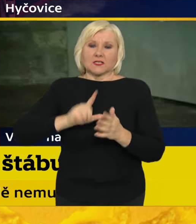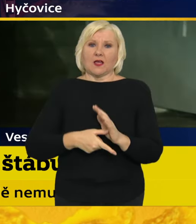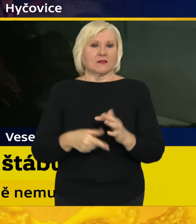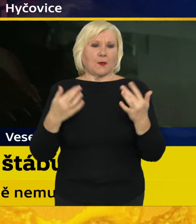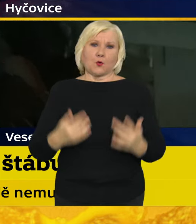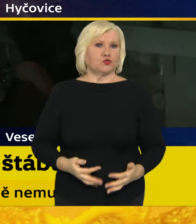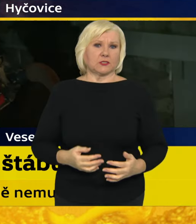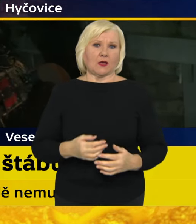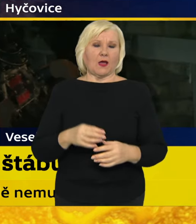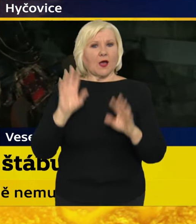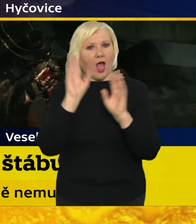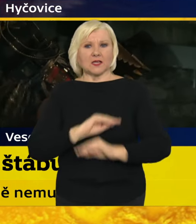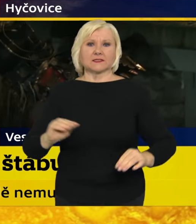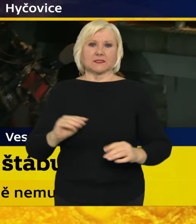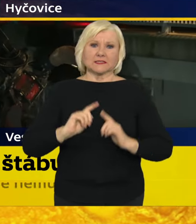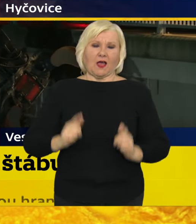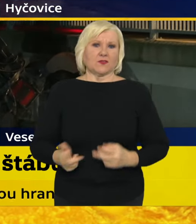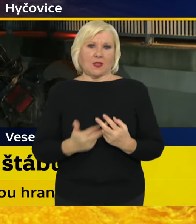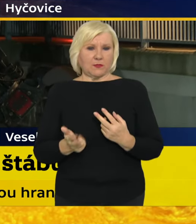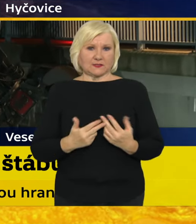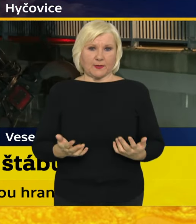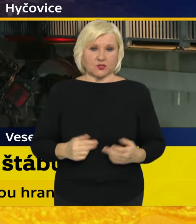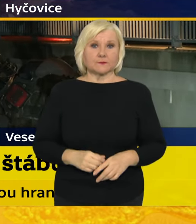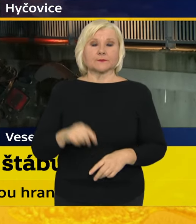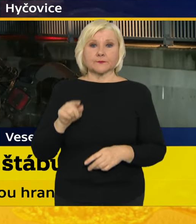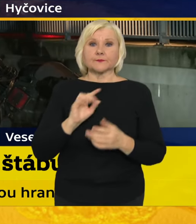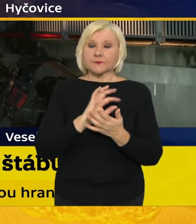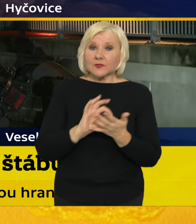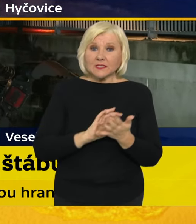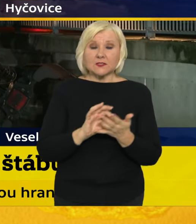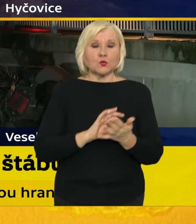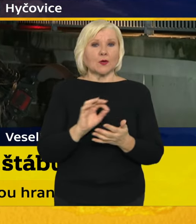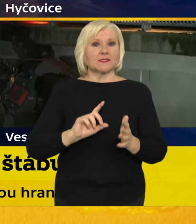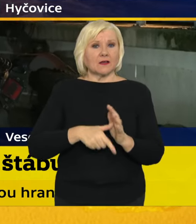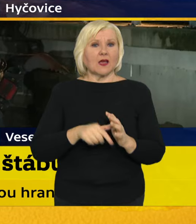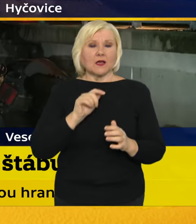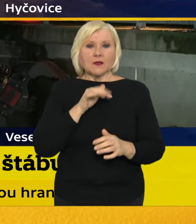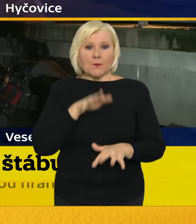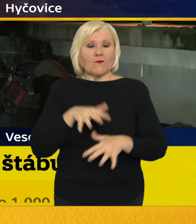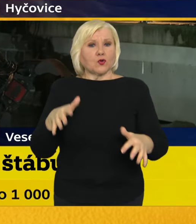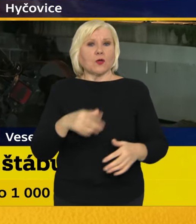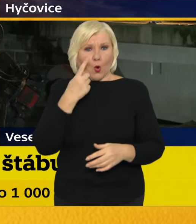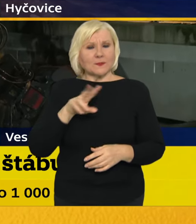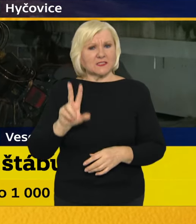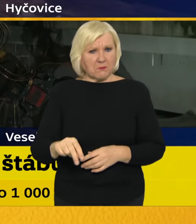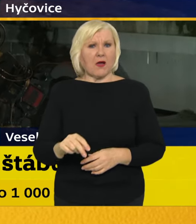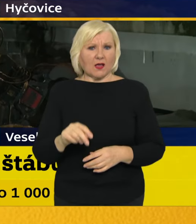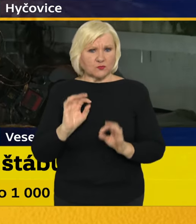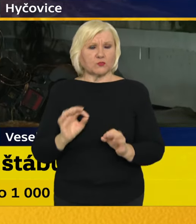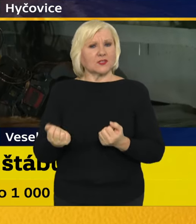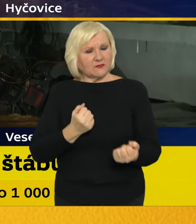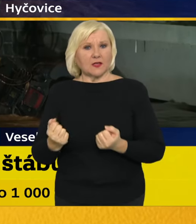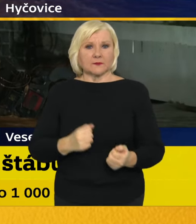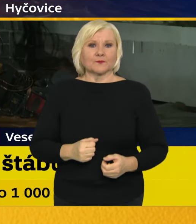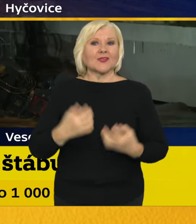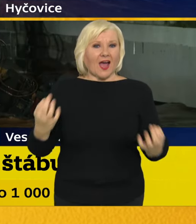s tím, že by vyhlašoval stav nebezpečí. Tu situaci Krajská pohodná komise má pod kontrolou a zvládne ji. Pokud je o to jednání vlády, já